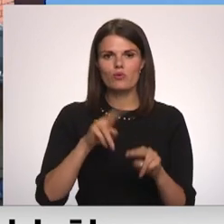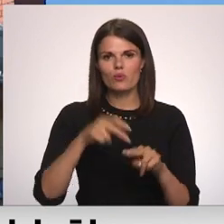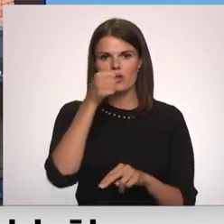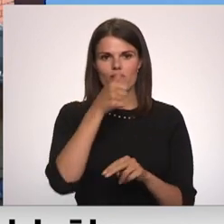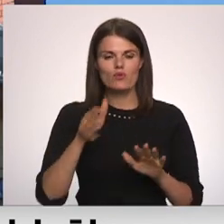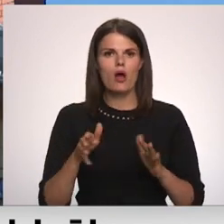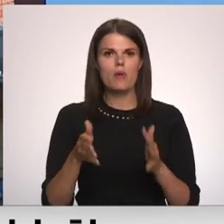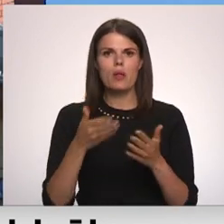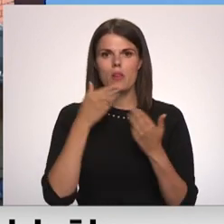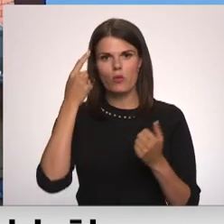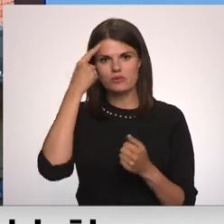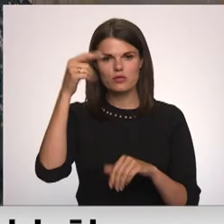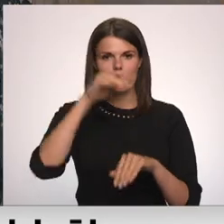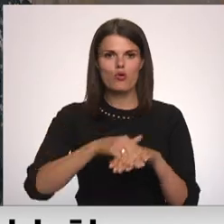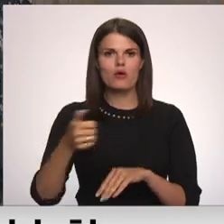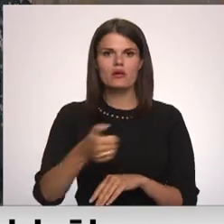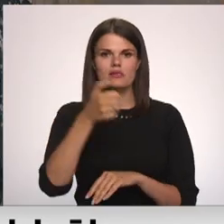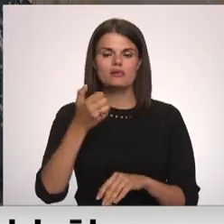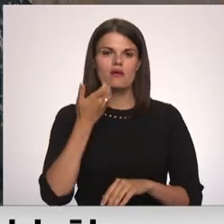zināms konkrēts gads, kad tas varētu notikt.